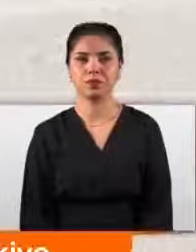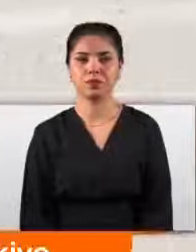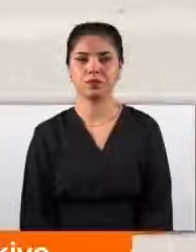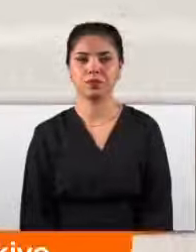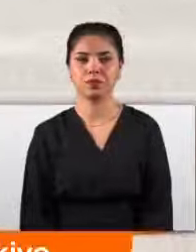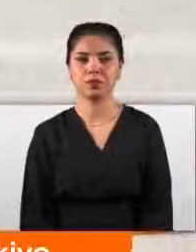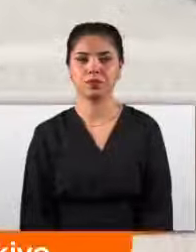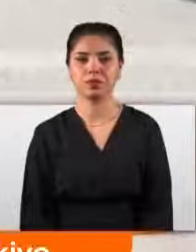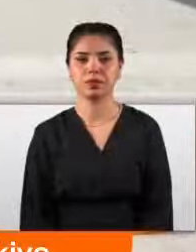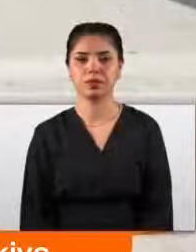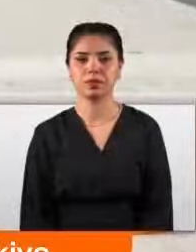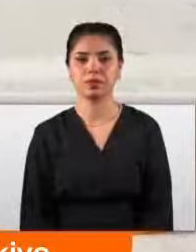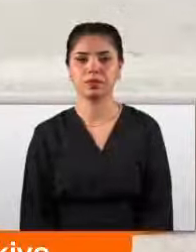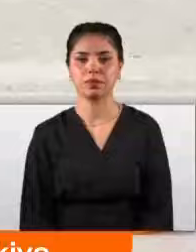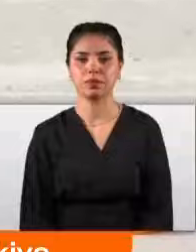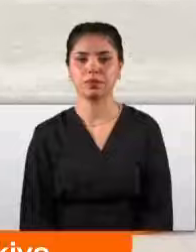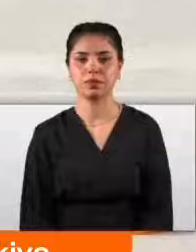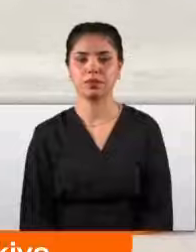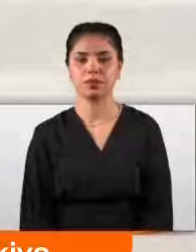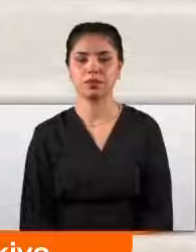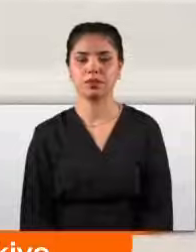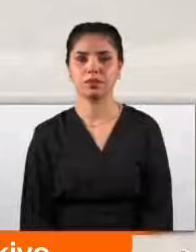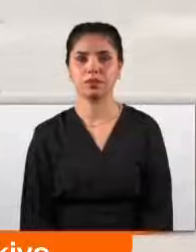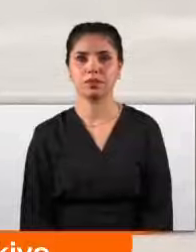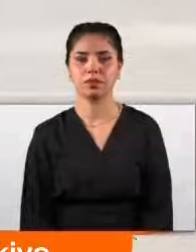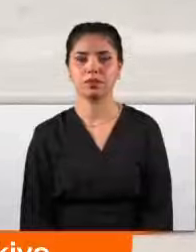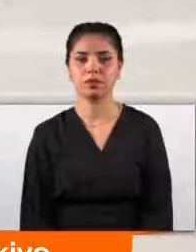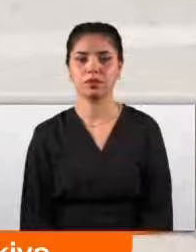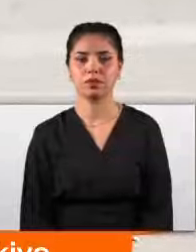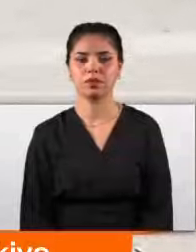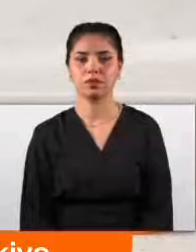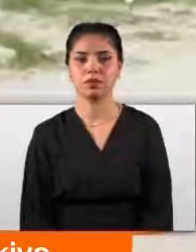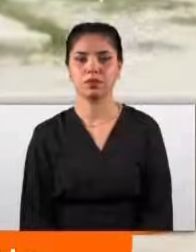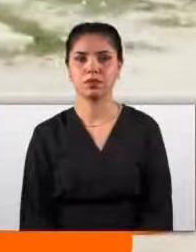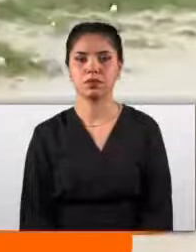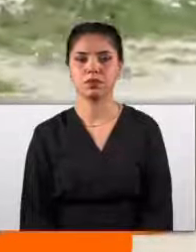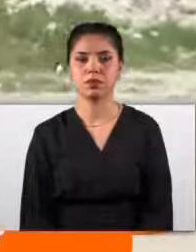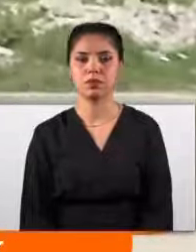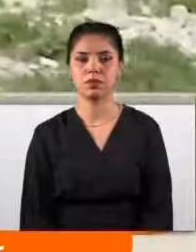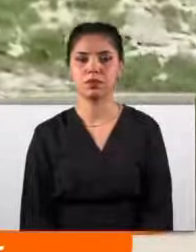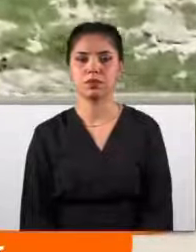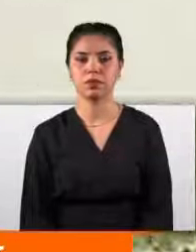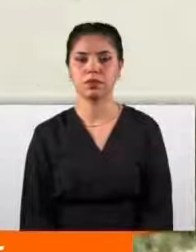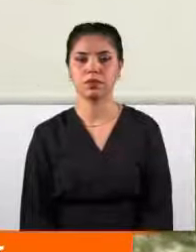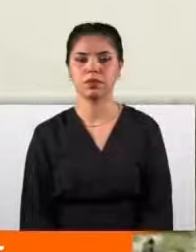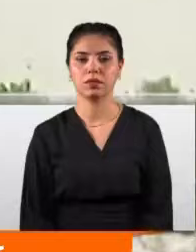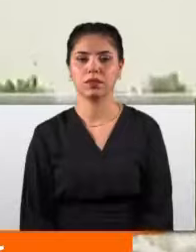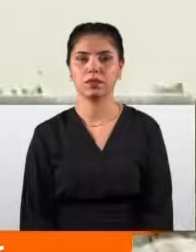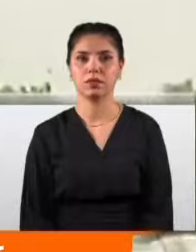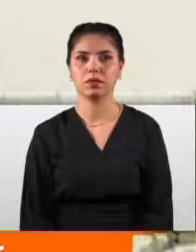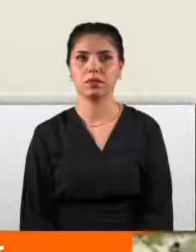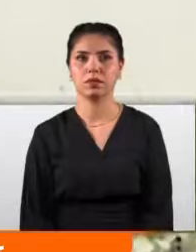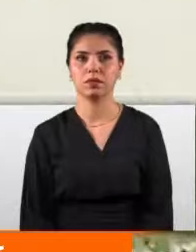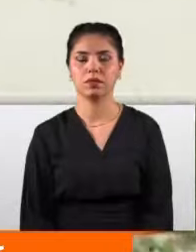Herkesin dikkatli olması gerekiyor. Onlar daha büyük dikkatli olması gerekiyor. Bu kaç kişinin can sağlığını taşıyor. Daha dikkatli olmaları gerekiyor. Yol boyu